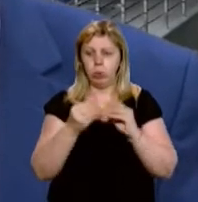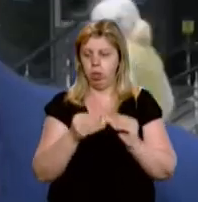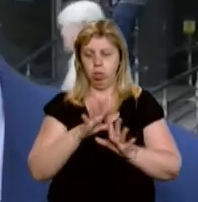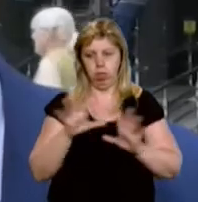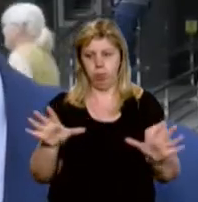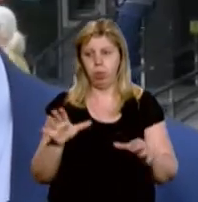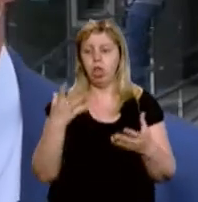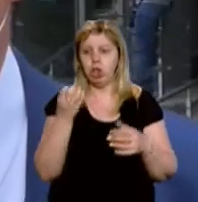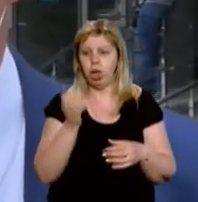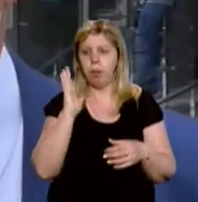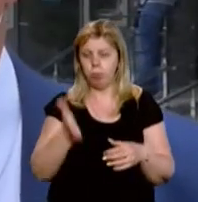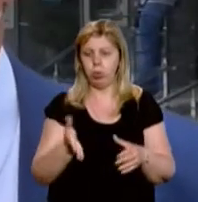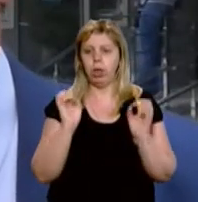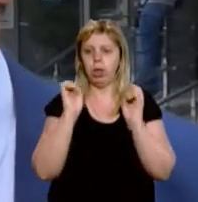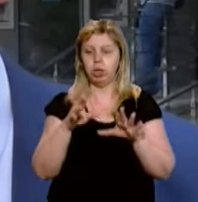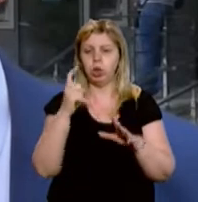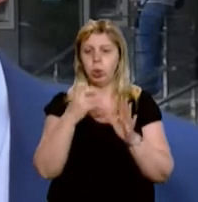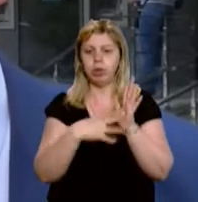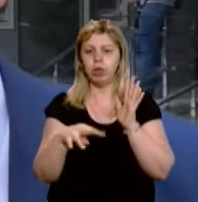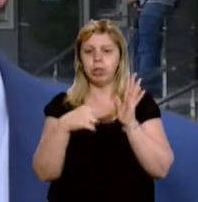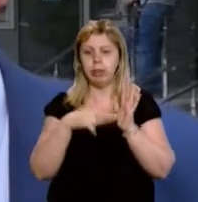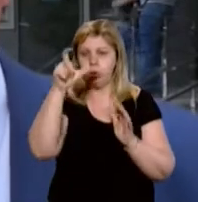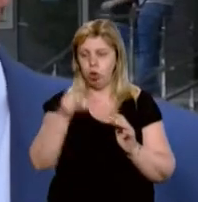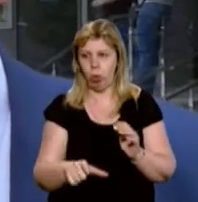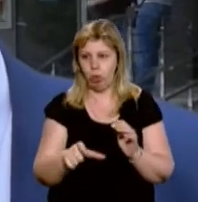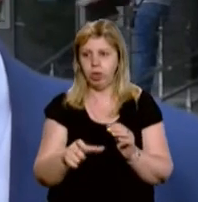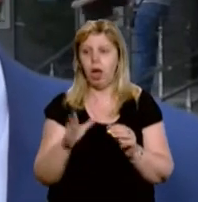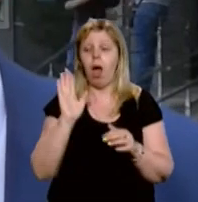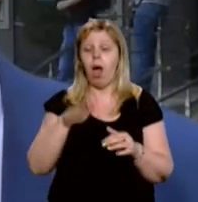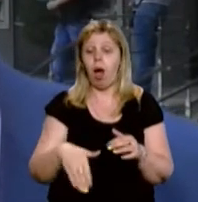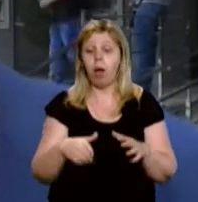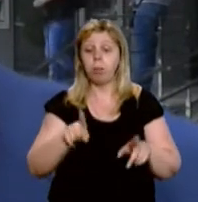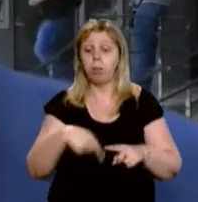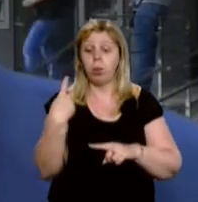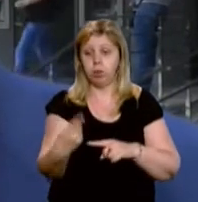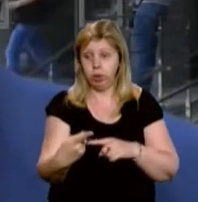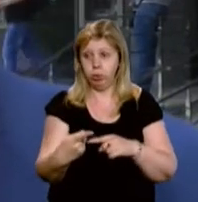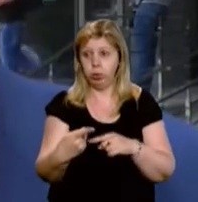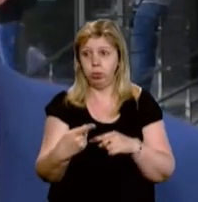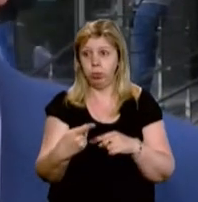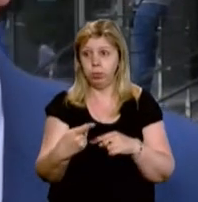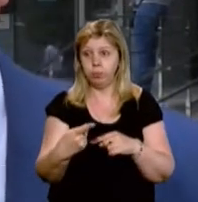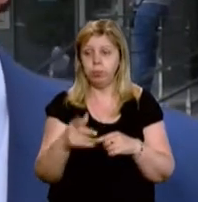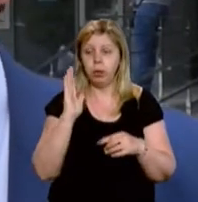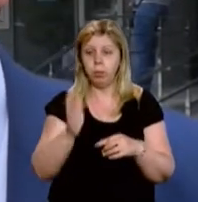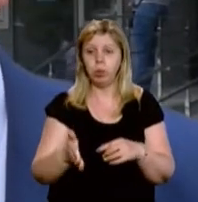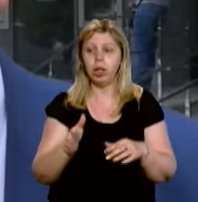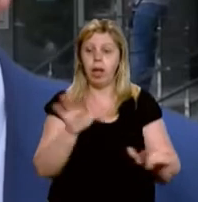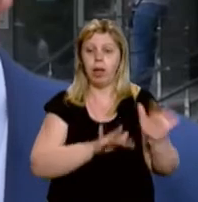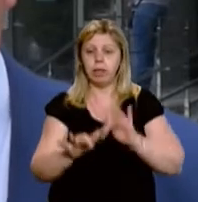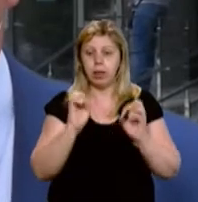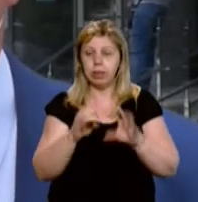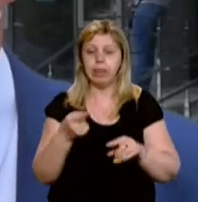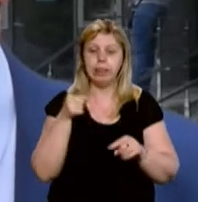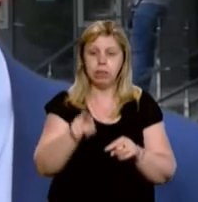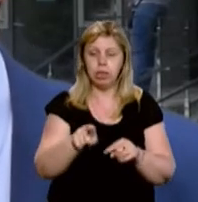було. Ще буде протестовано 197 чоловік, а в послідуючому будуть протестовані